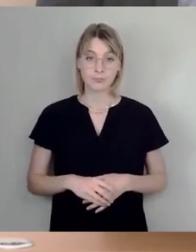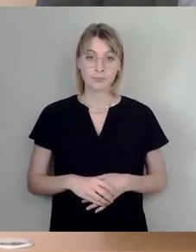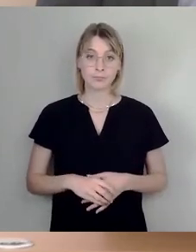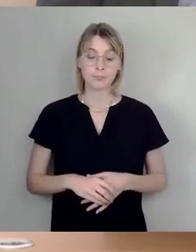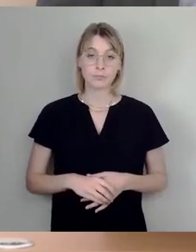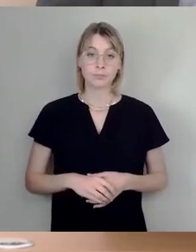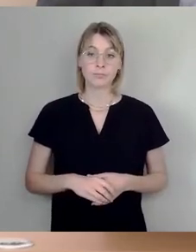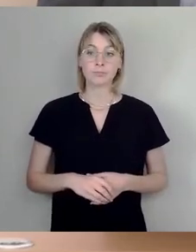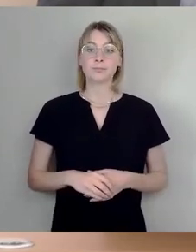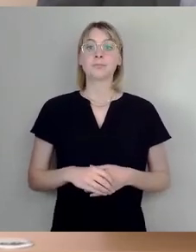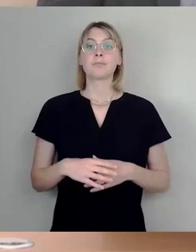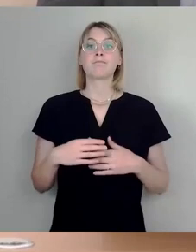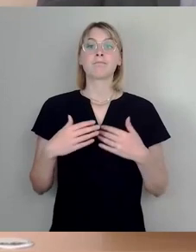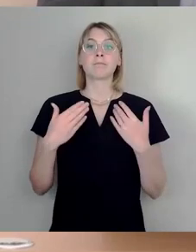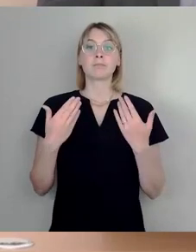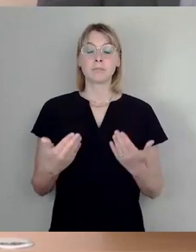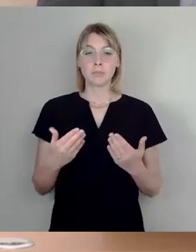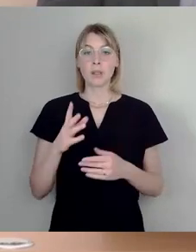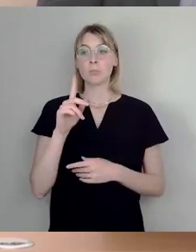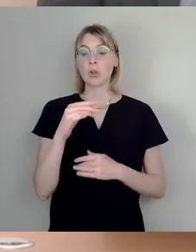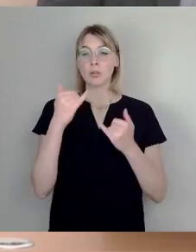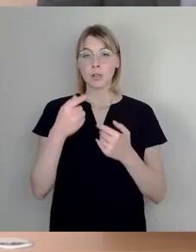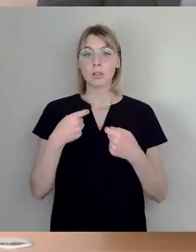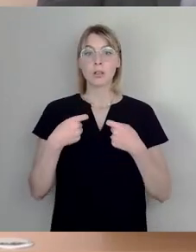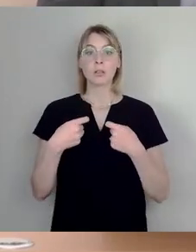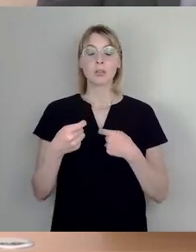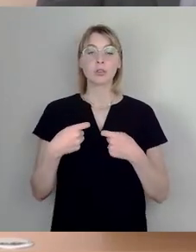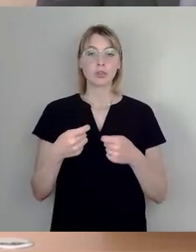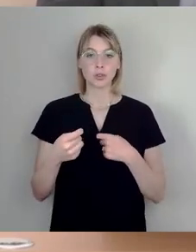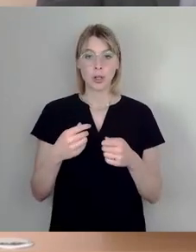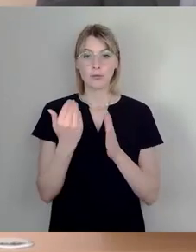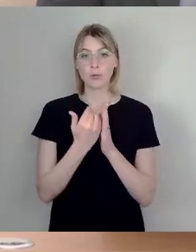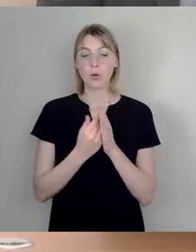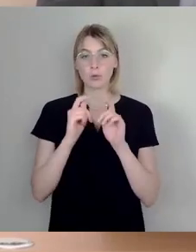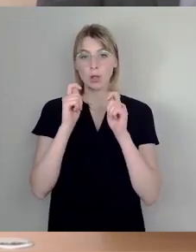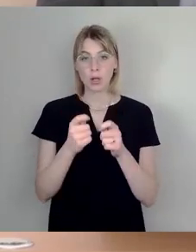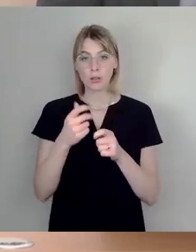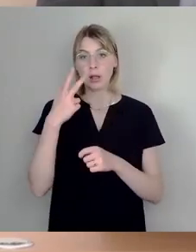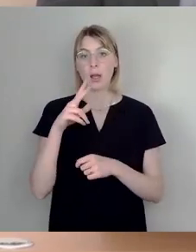So. Also, jetzt gibt es den Geschäftsordnungsantrag. Herr Dr. Schulte-Wissemann.